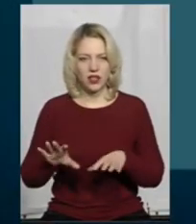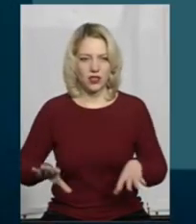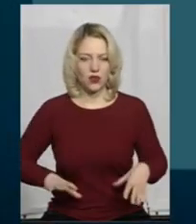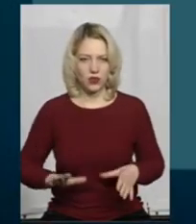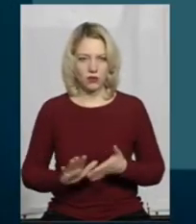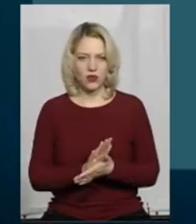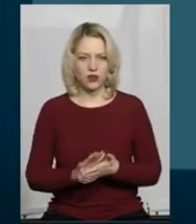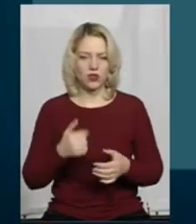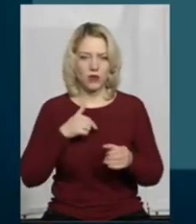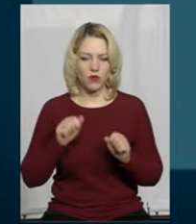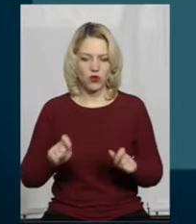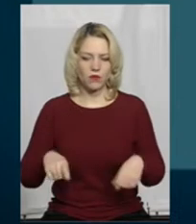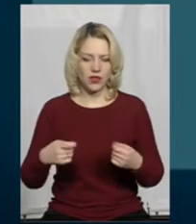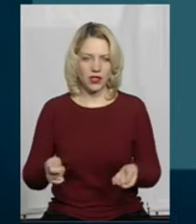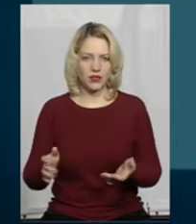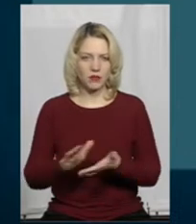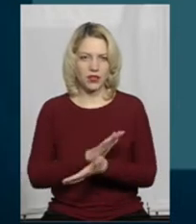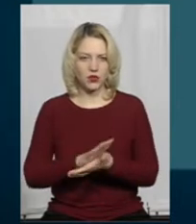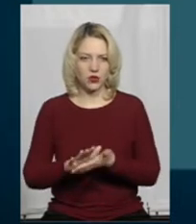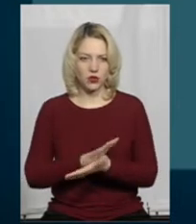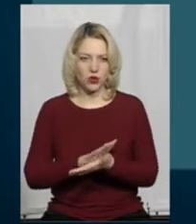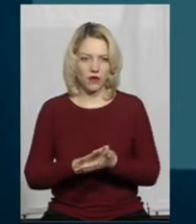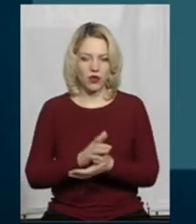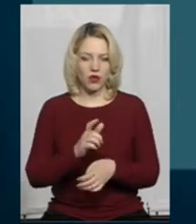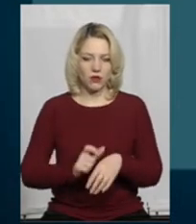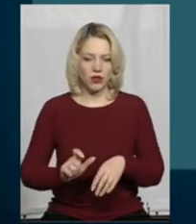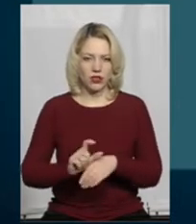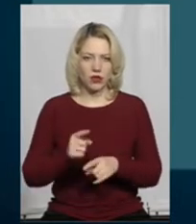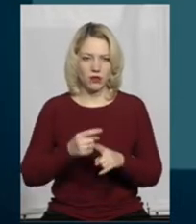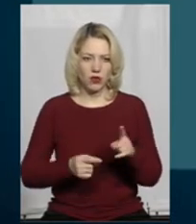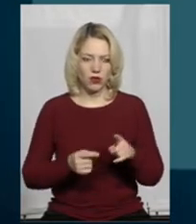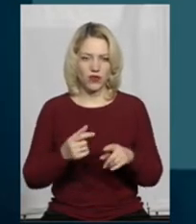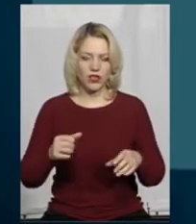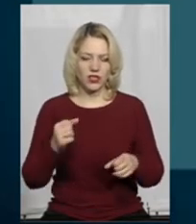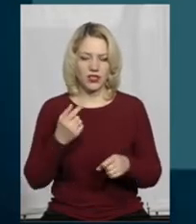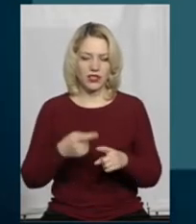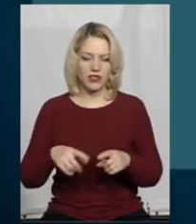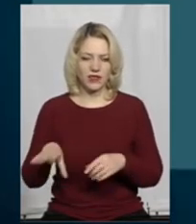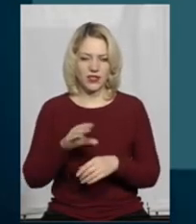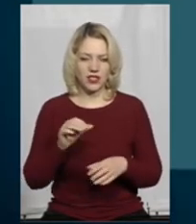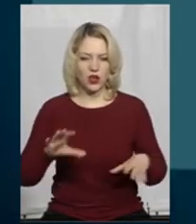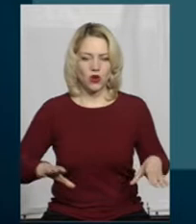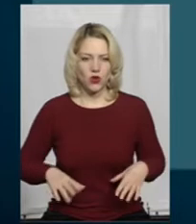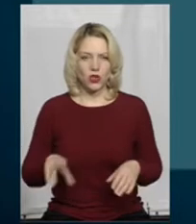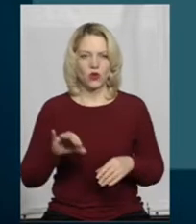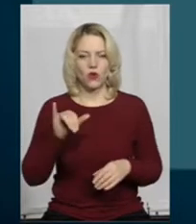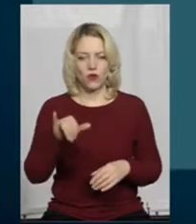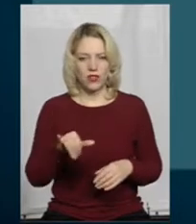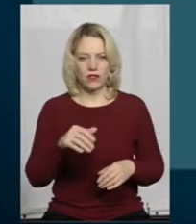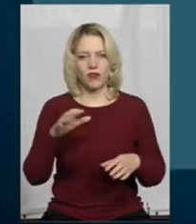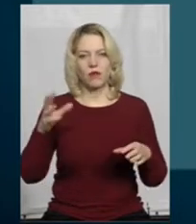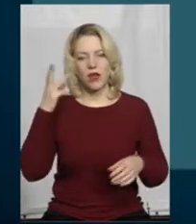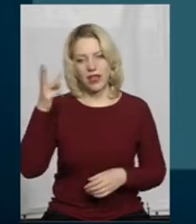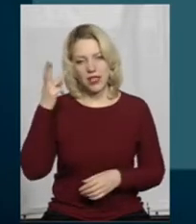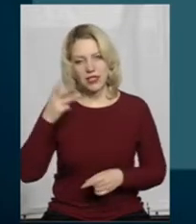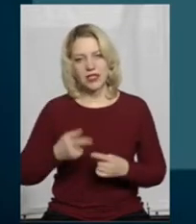Я можу передати безкоштовно більше половини діючих коней до вас, Савхмельницький. Безкоштовно.